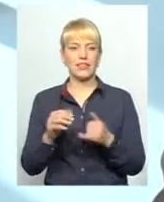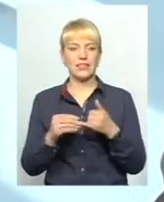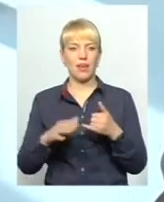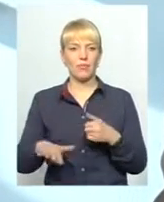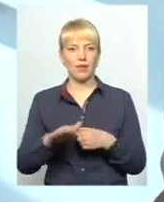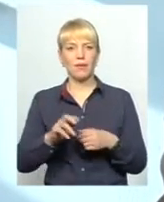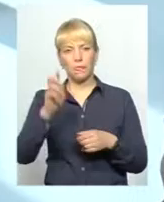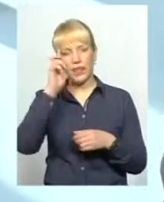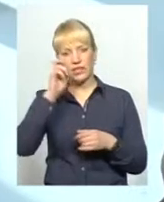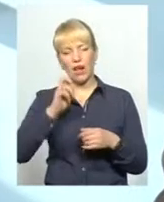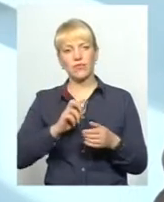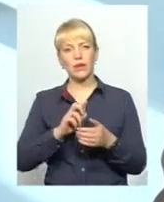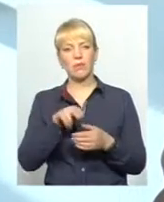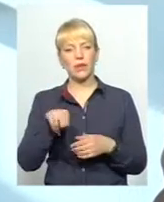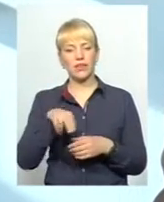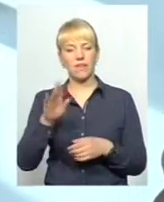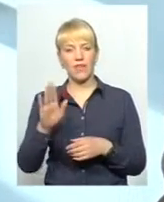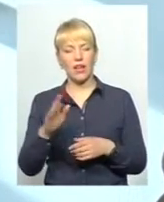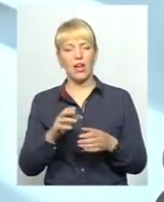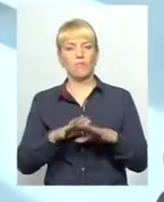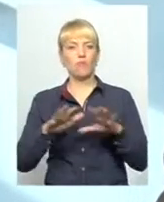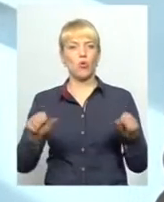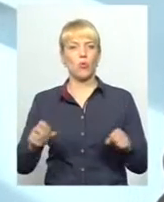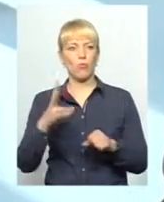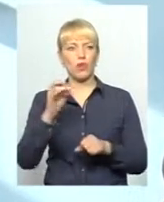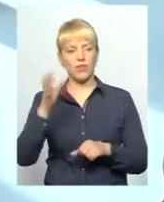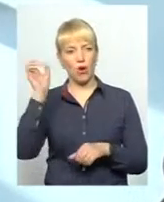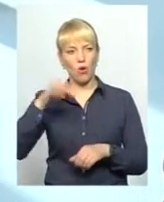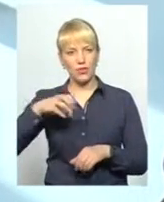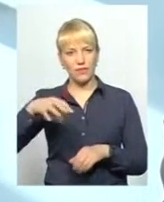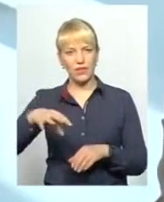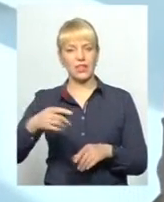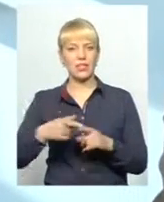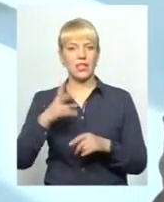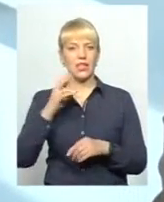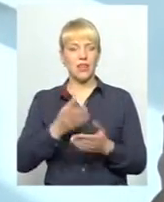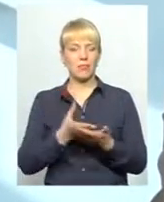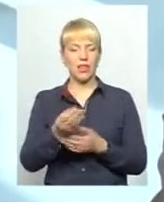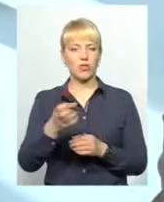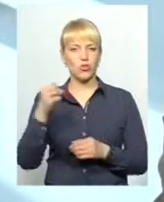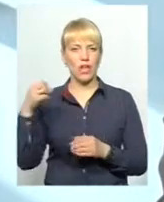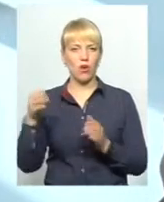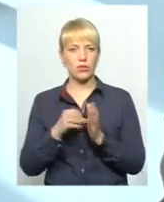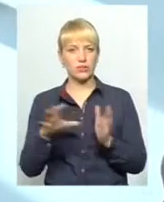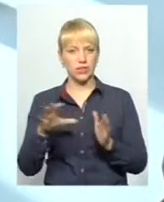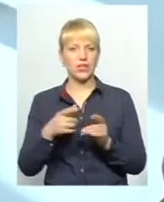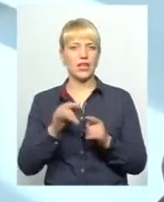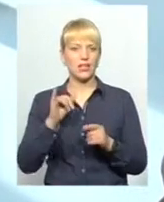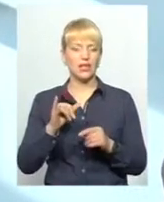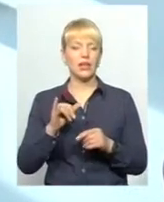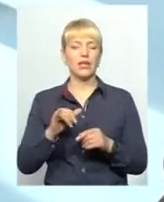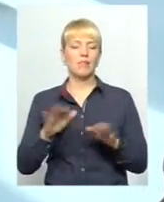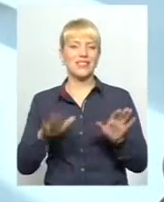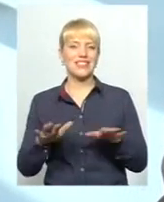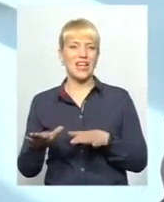податки, ПДВ, прибуток, монополія на освітлення, на плату за освітлення. Тобто, місцева